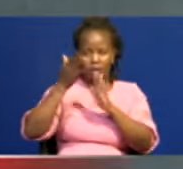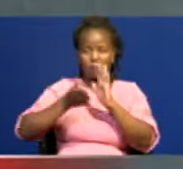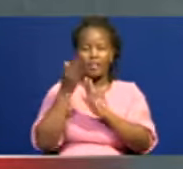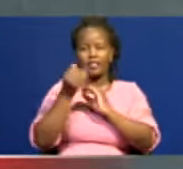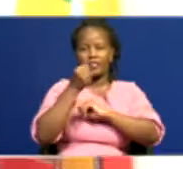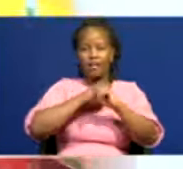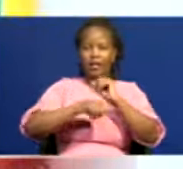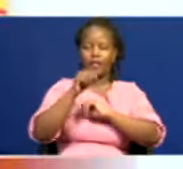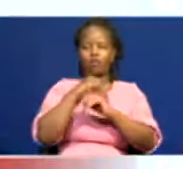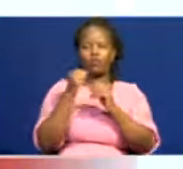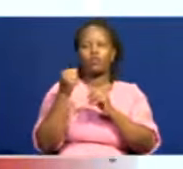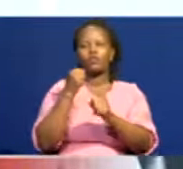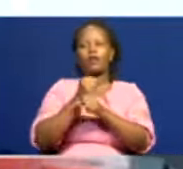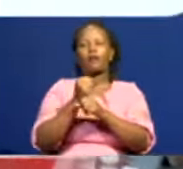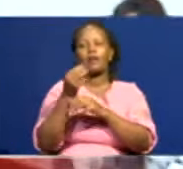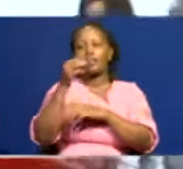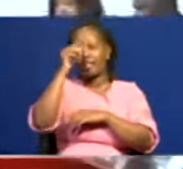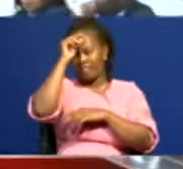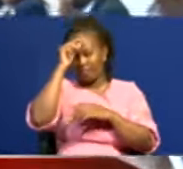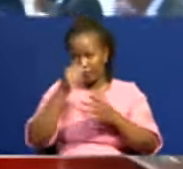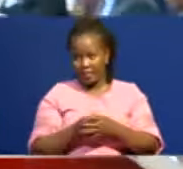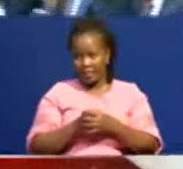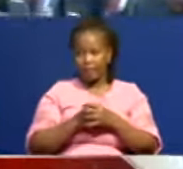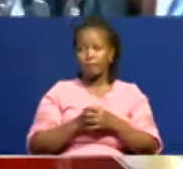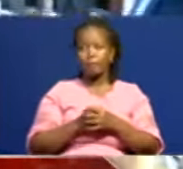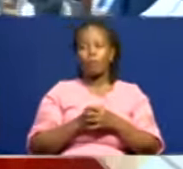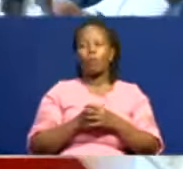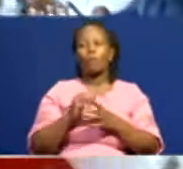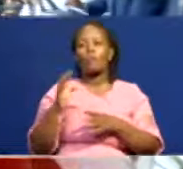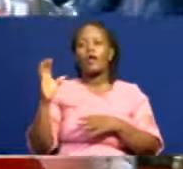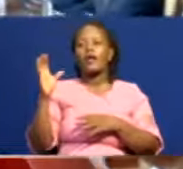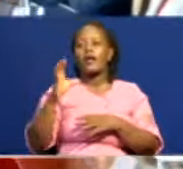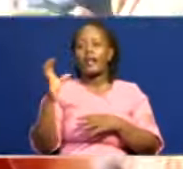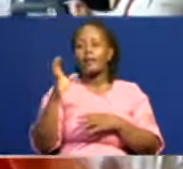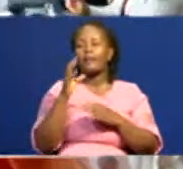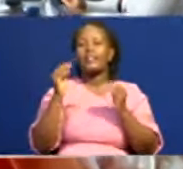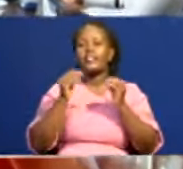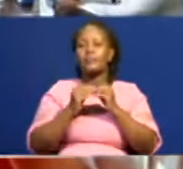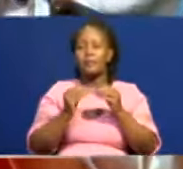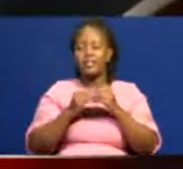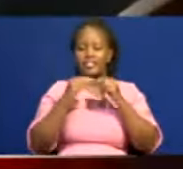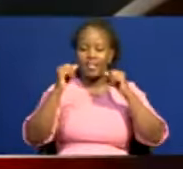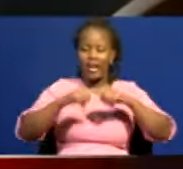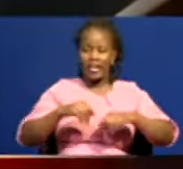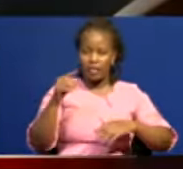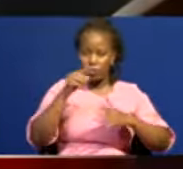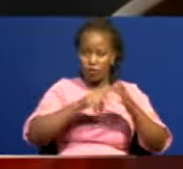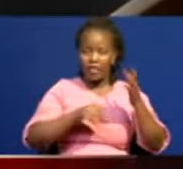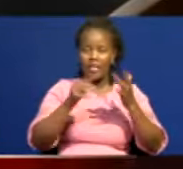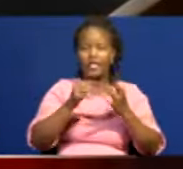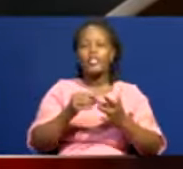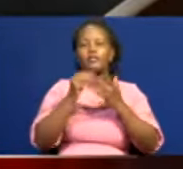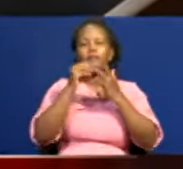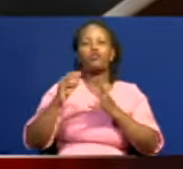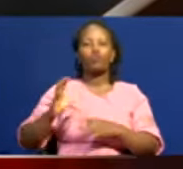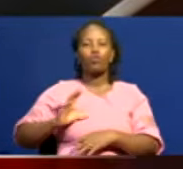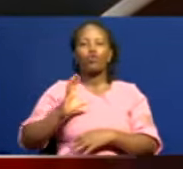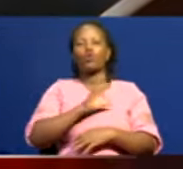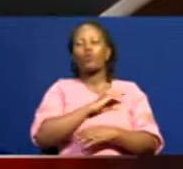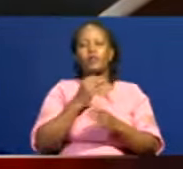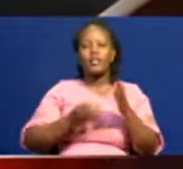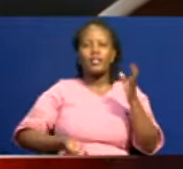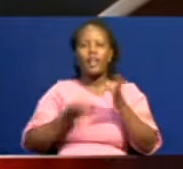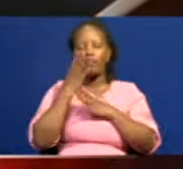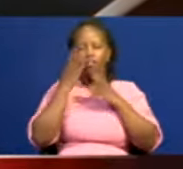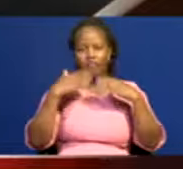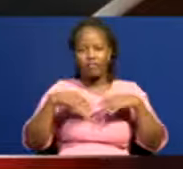by the state. Wakati wakikaoche baraza la mawaziri, ilidhamirio wa kwamba kamati malum, ibuniyo kushogulikia dharura mvua za El Nino